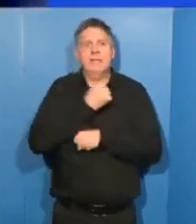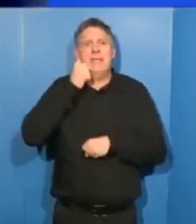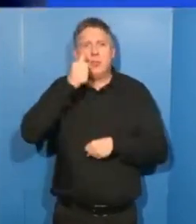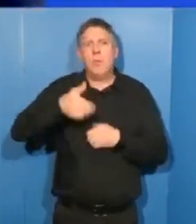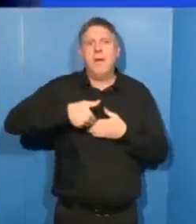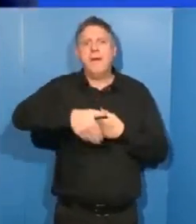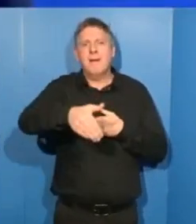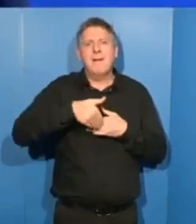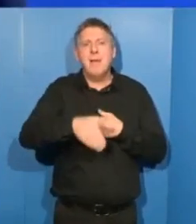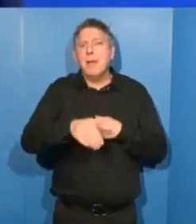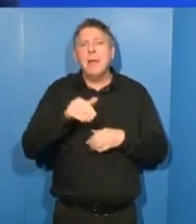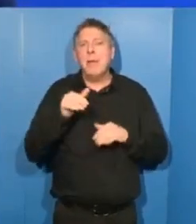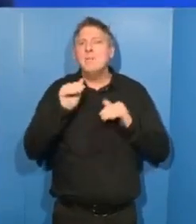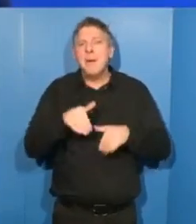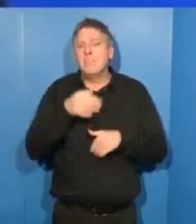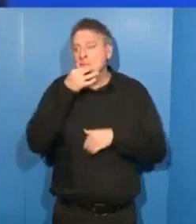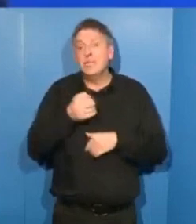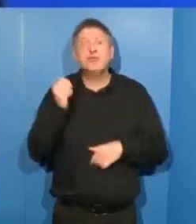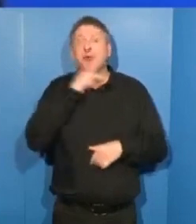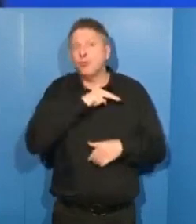'heure, c'est même une urgence.